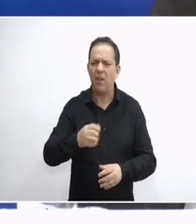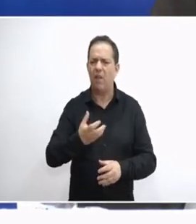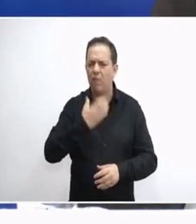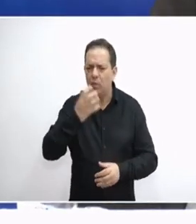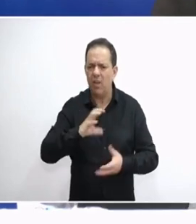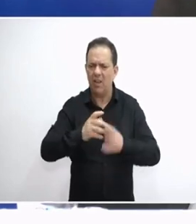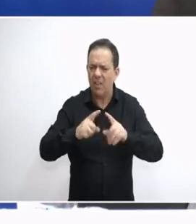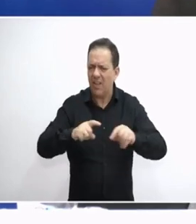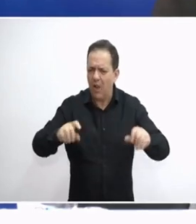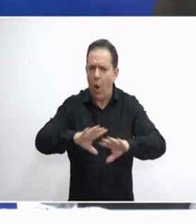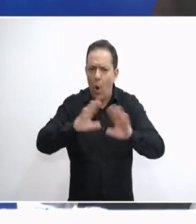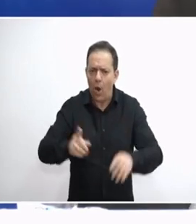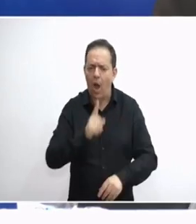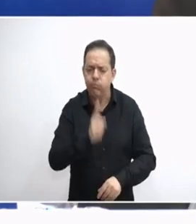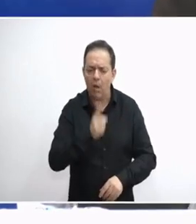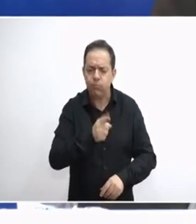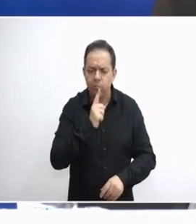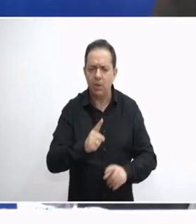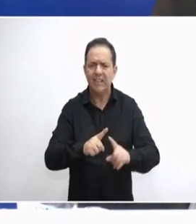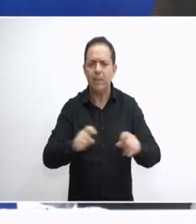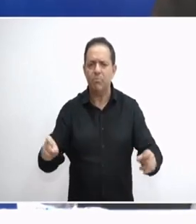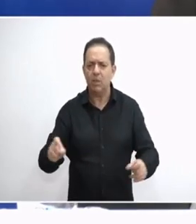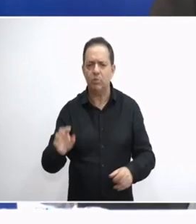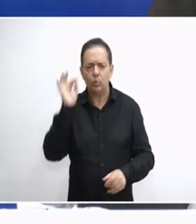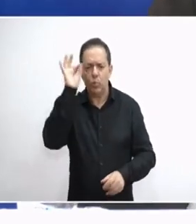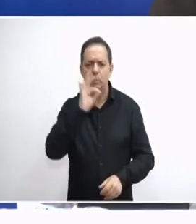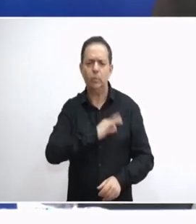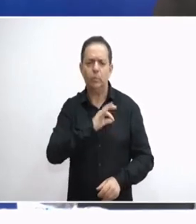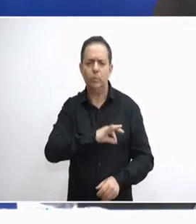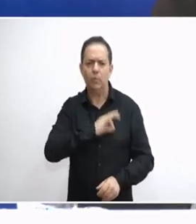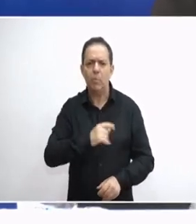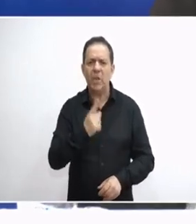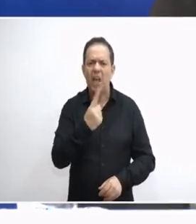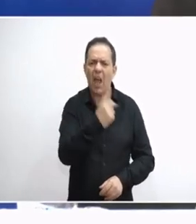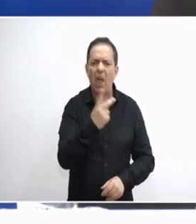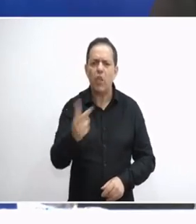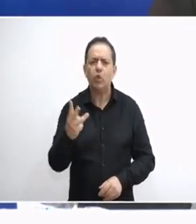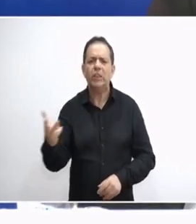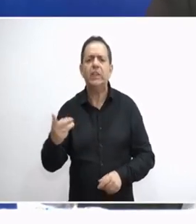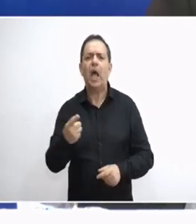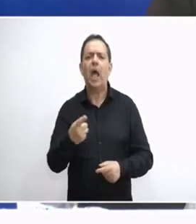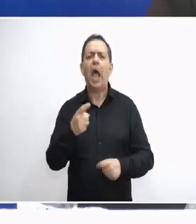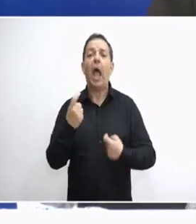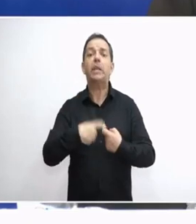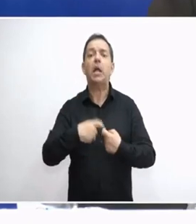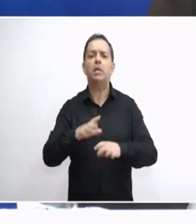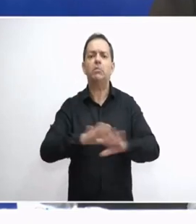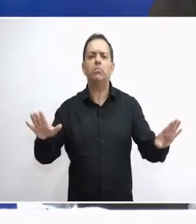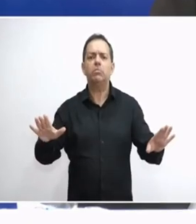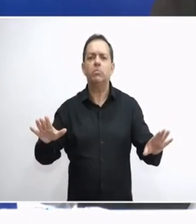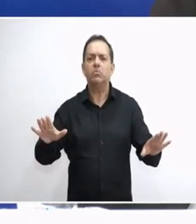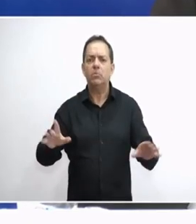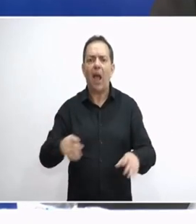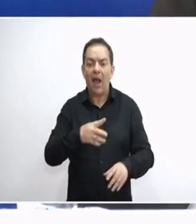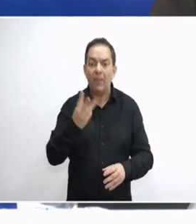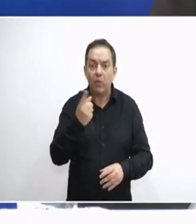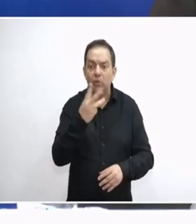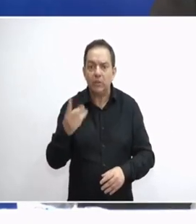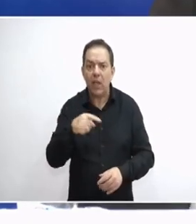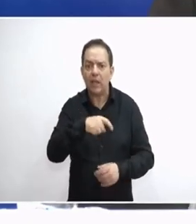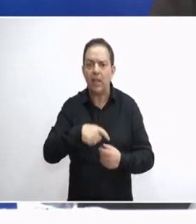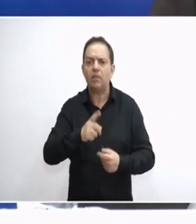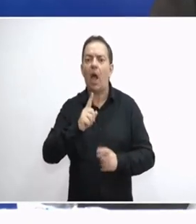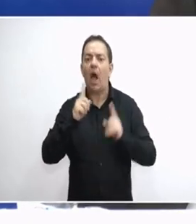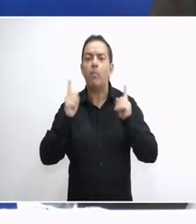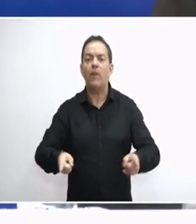Υπάρχουν μονοπόλια συγκεκριμένα που είναι μόνο ένας ή δύο. Ακόμα και τρεις να είναι πάλι, είναι μονοπολιακά όλα τα θέματα. Αυτό θα